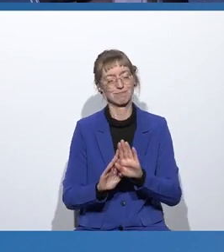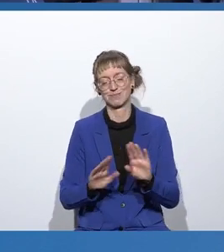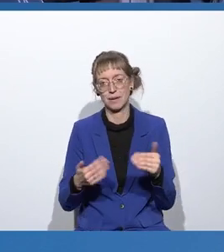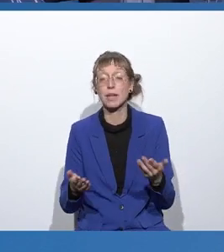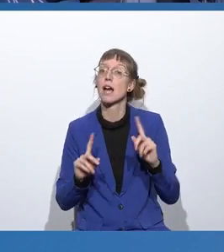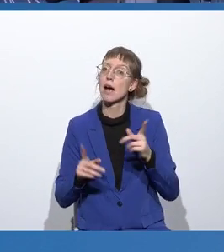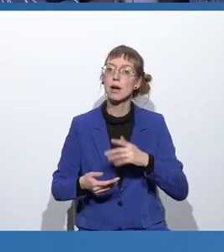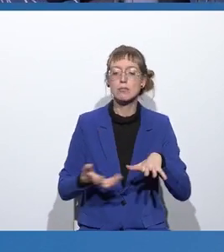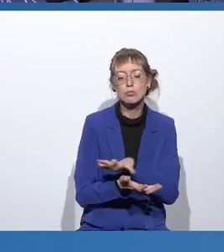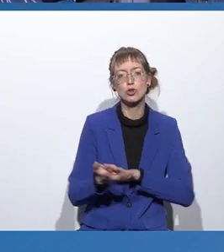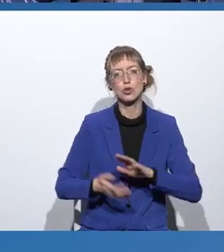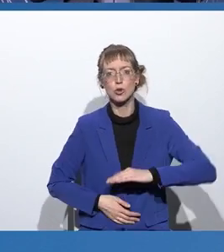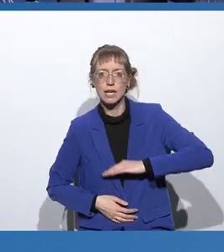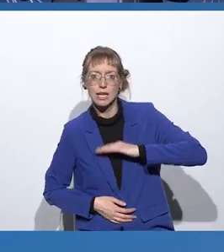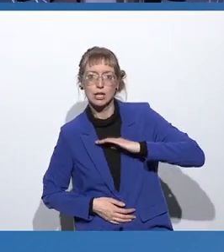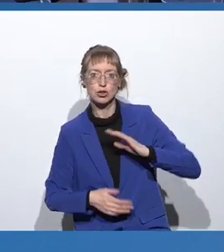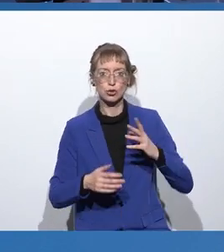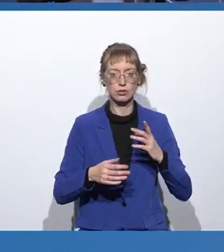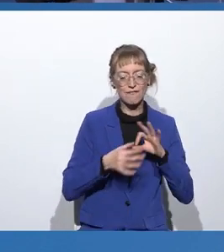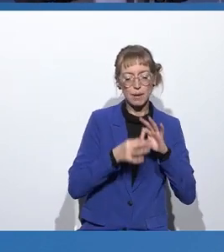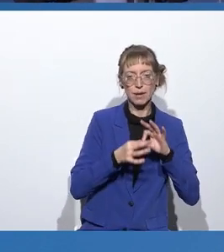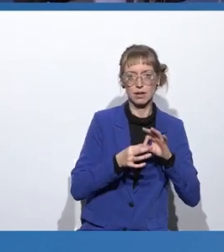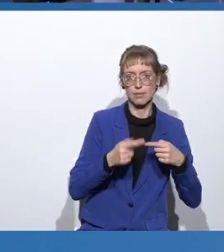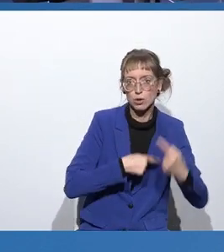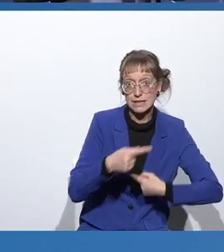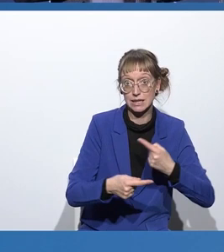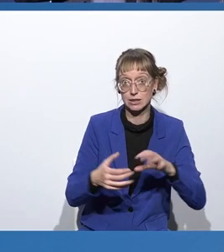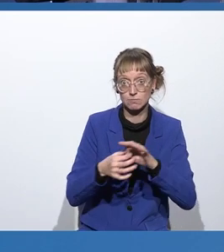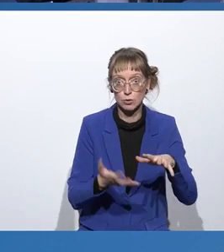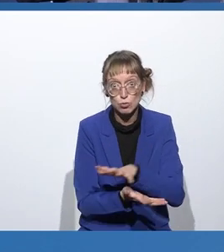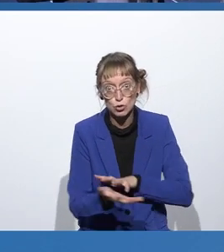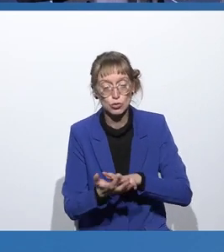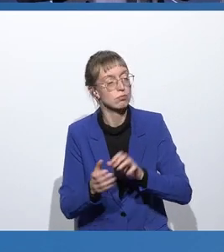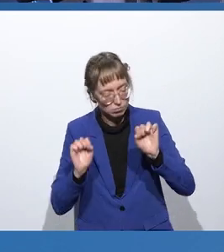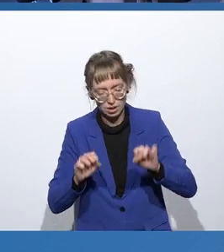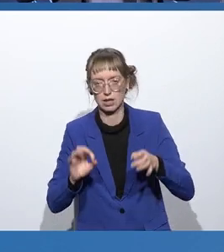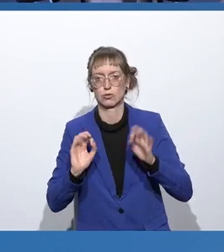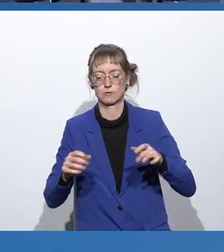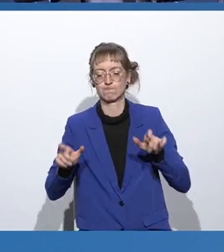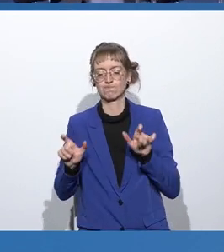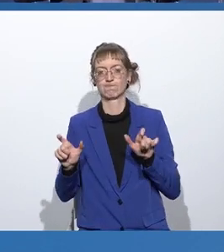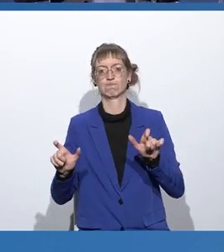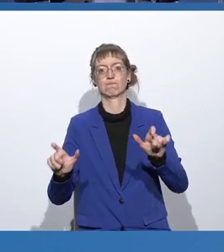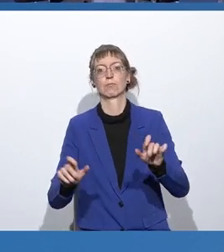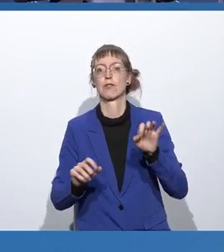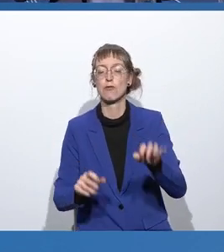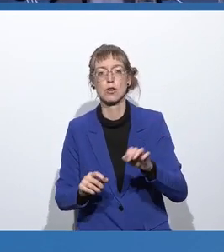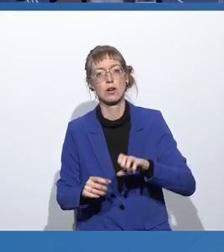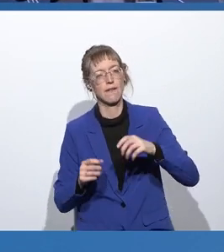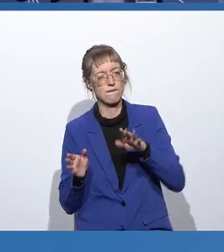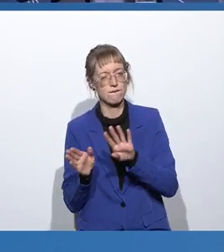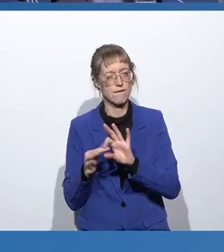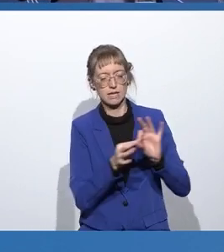aus ethischen Leitplanken und verbindlichen Prozessen zeigt schon, dass man einiges dagegen tun kann, um solche Verzerrungen zu beseitigen.